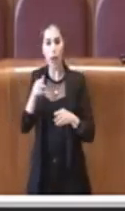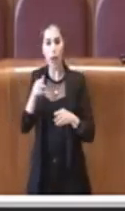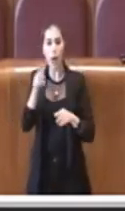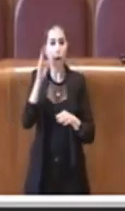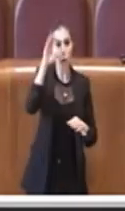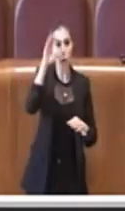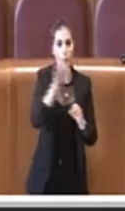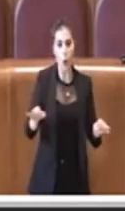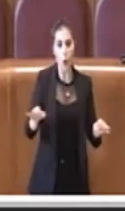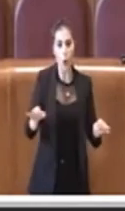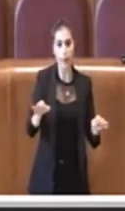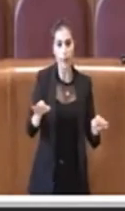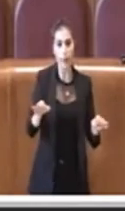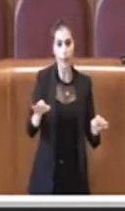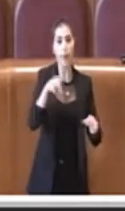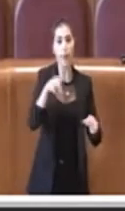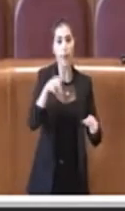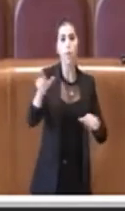i territori. Grazie Presidente. Grazie a lei Consiglio.